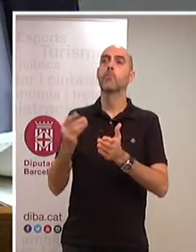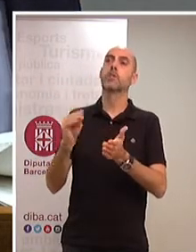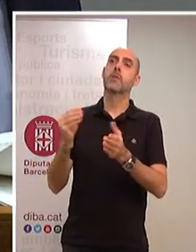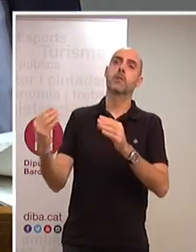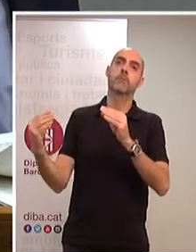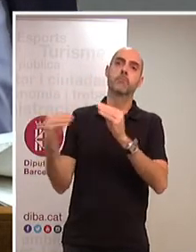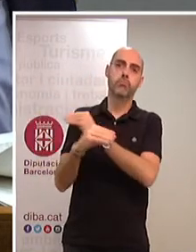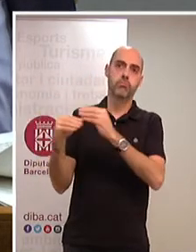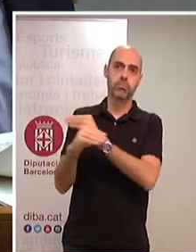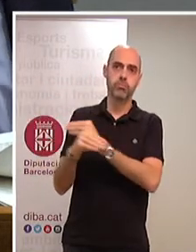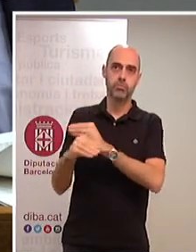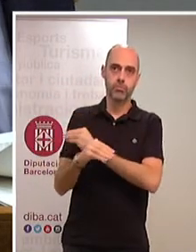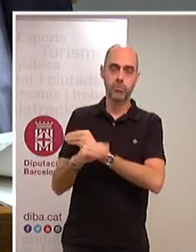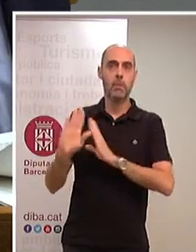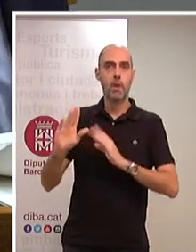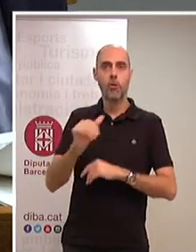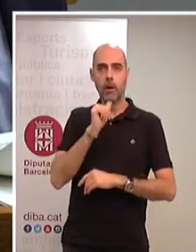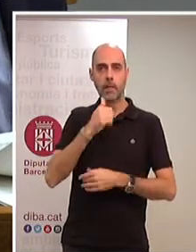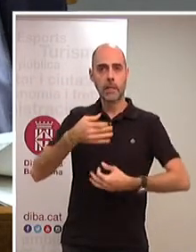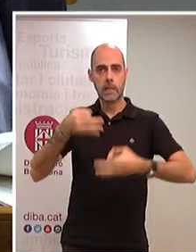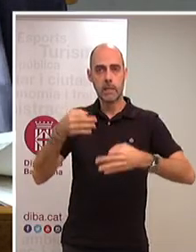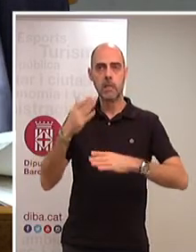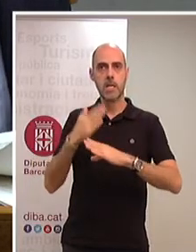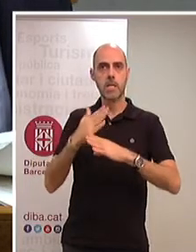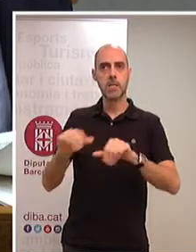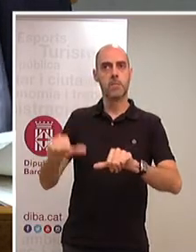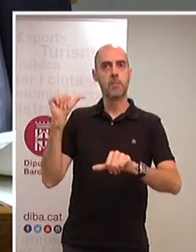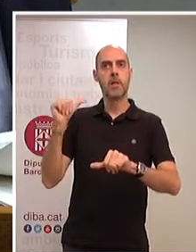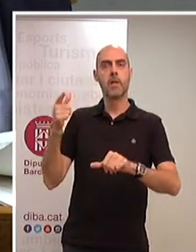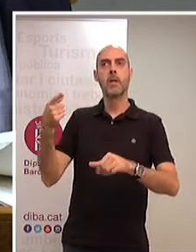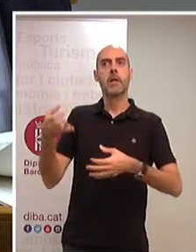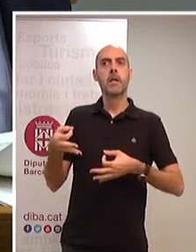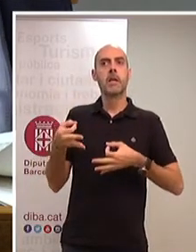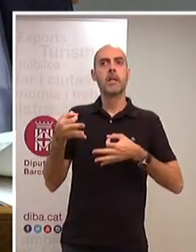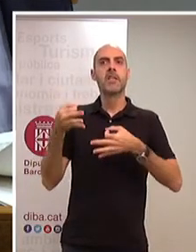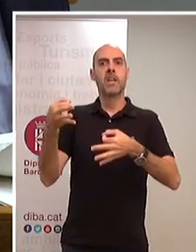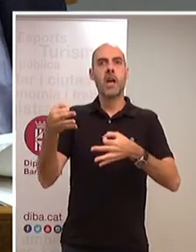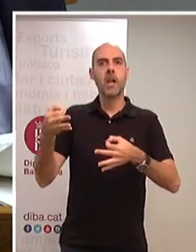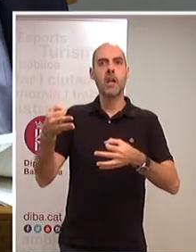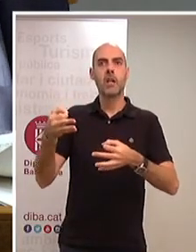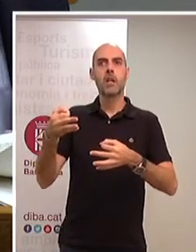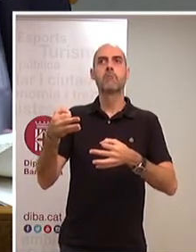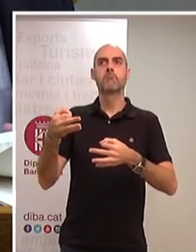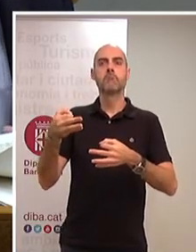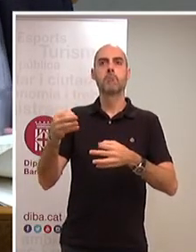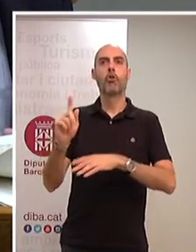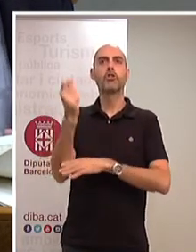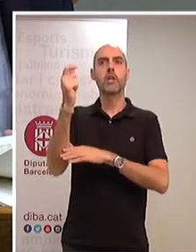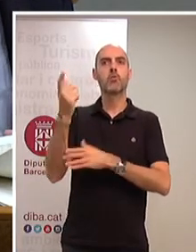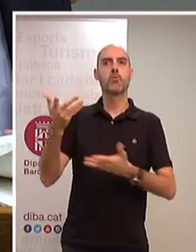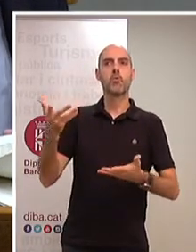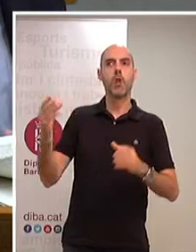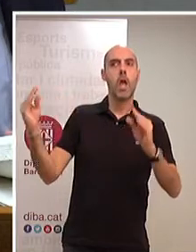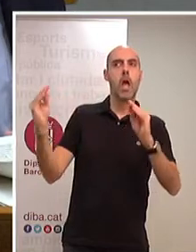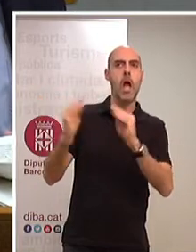ocasions, però quasi sempre ha sabut arribar a la línia vermella sense trepitjar-la, de forma que d'una manera uns cops més